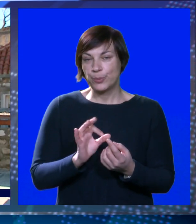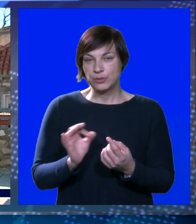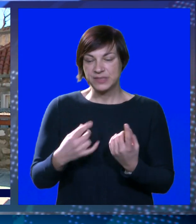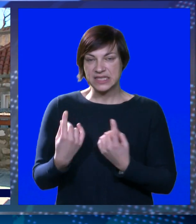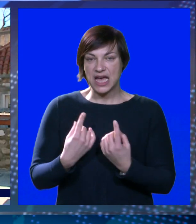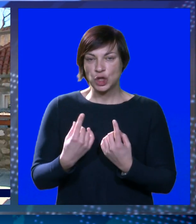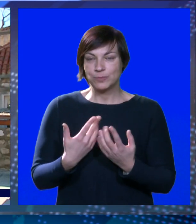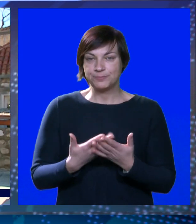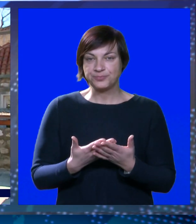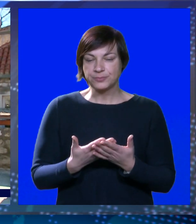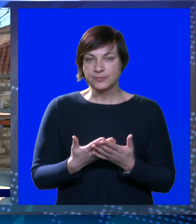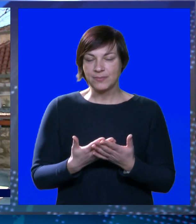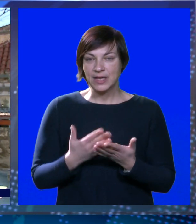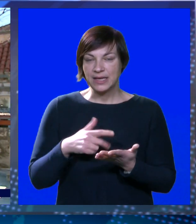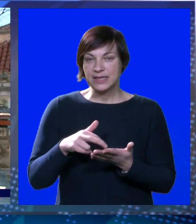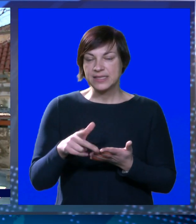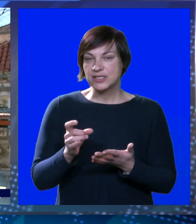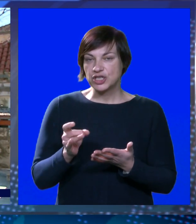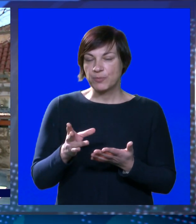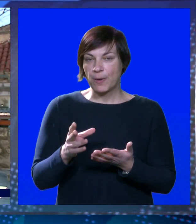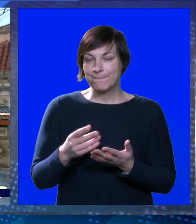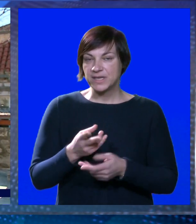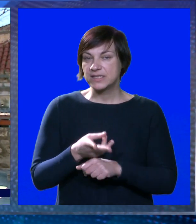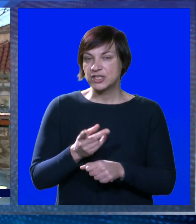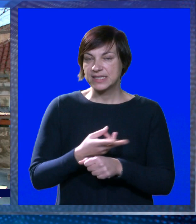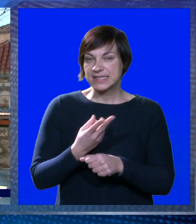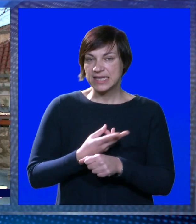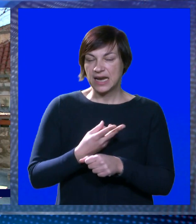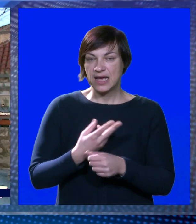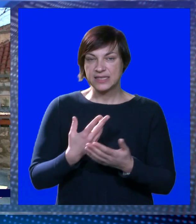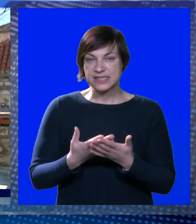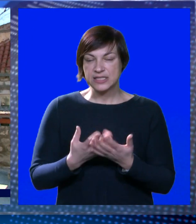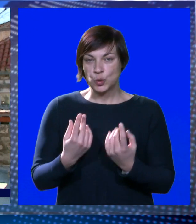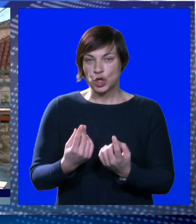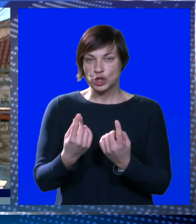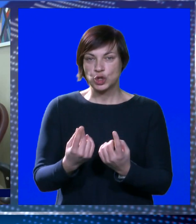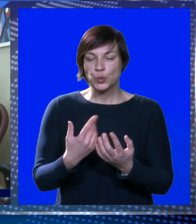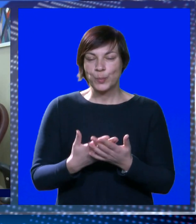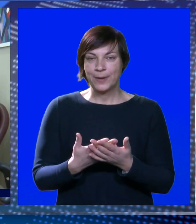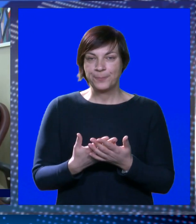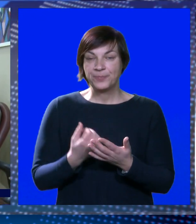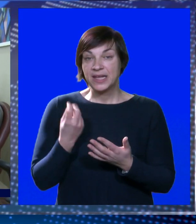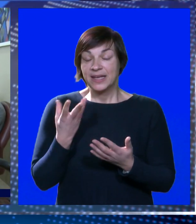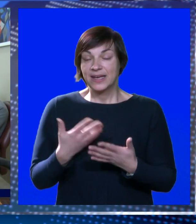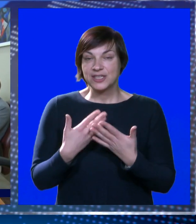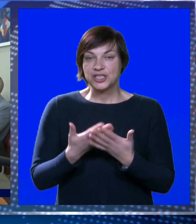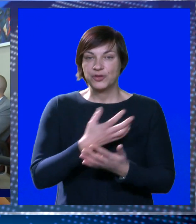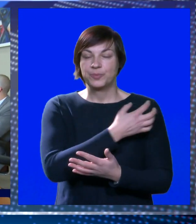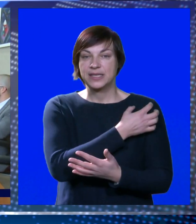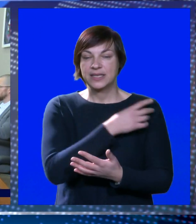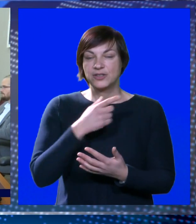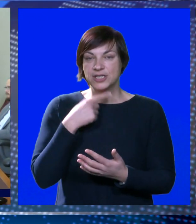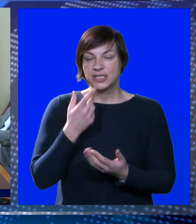stanju i izdat ćemo vrlo skoro nalog za sanaciju navedenog nogostupa. A kad će to biti,